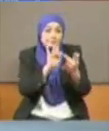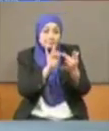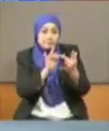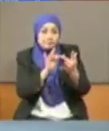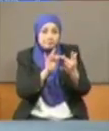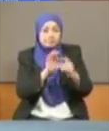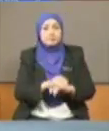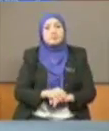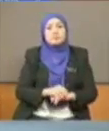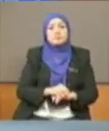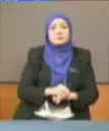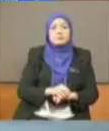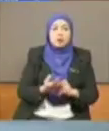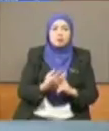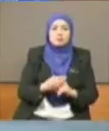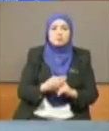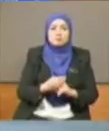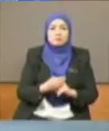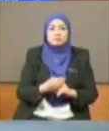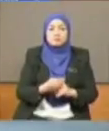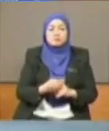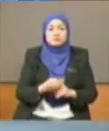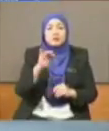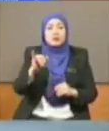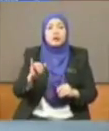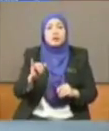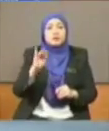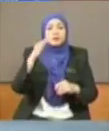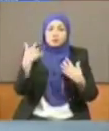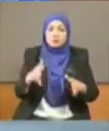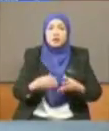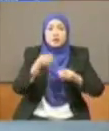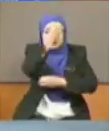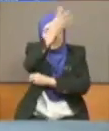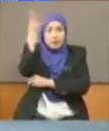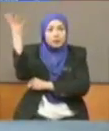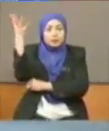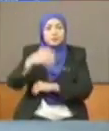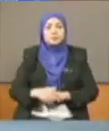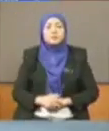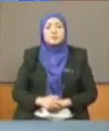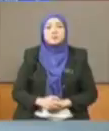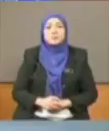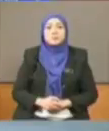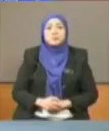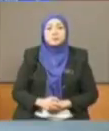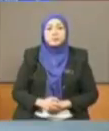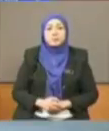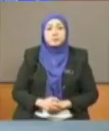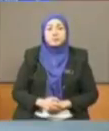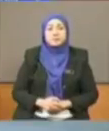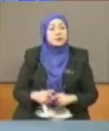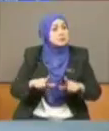.moe.gov.my dan MyResult2.moe.gov.my. Ini